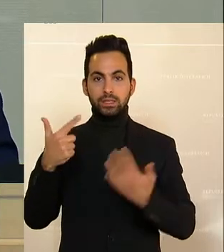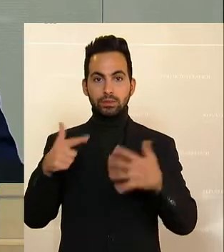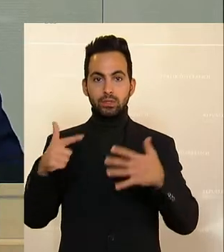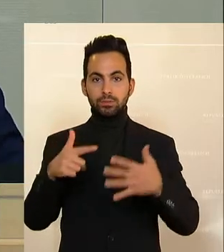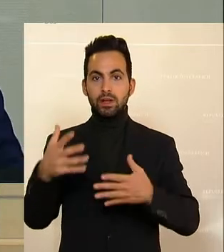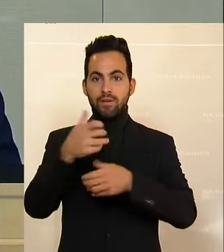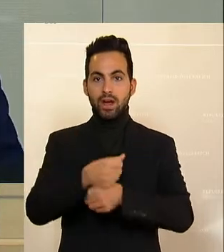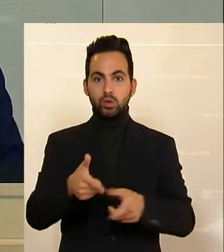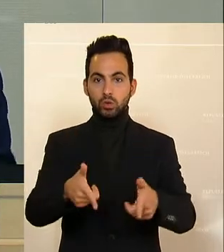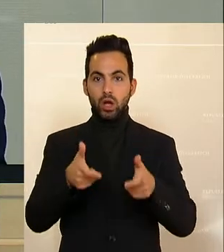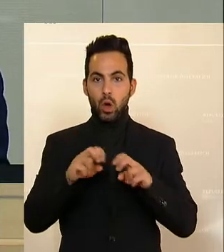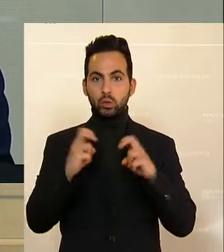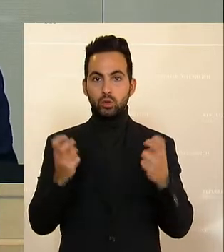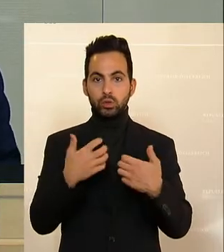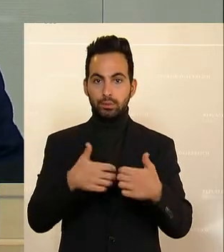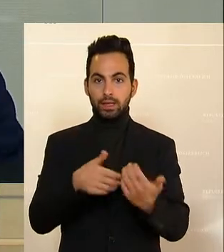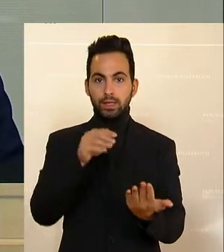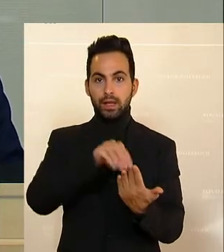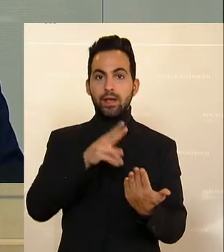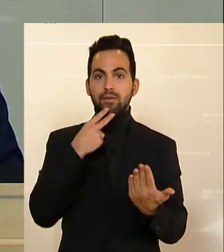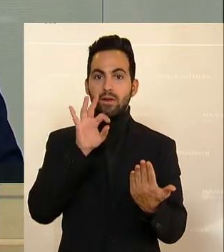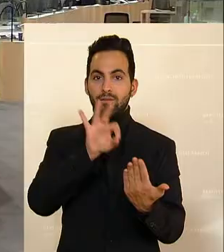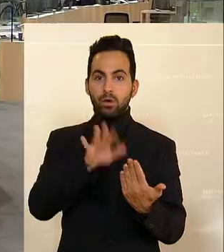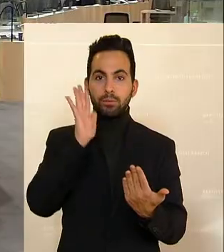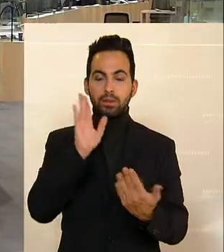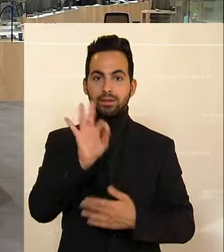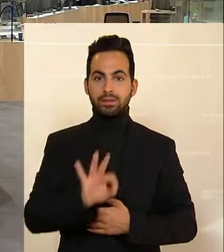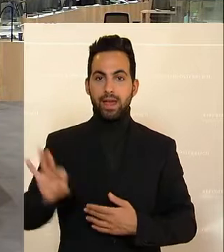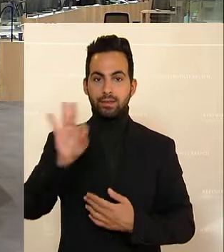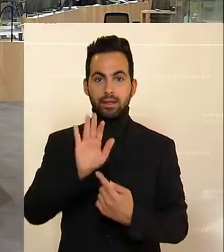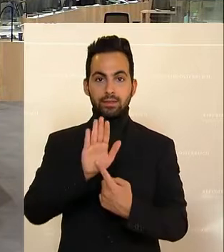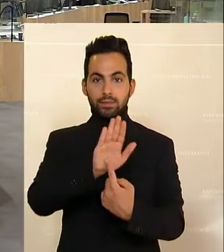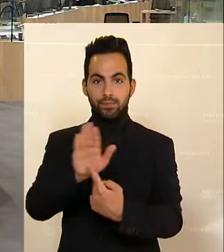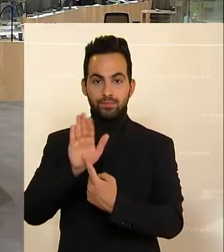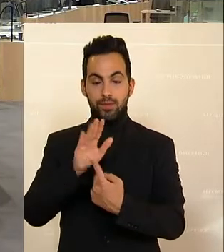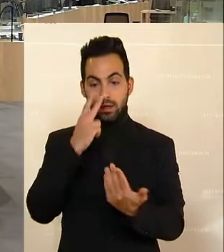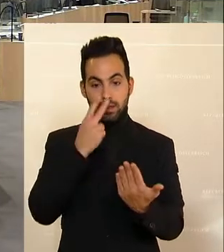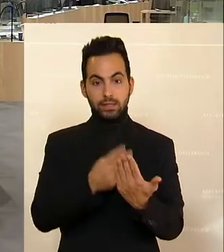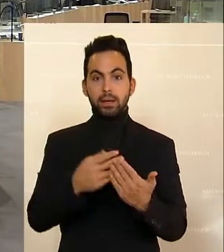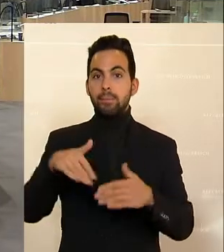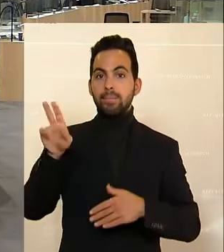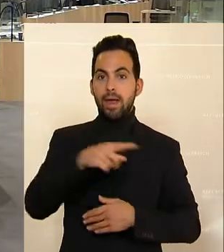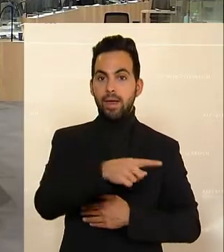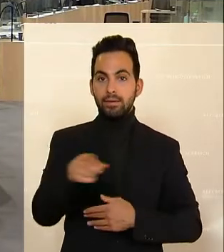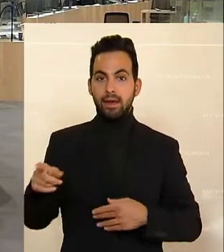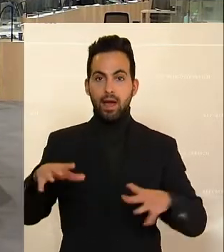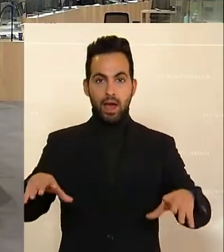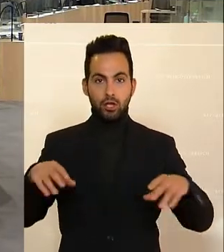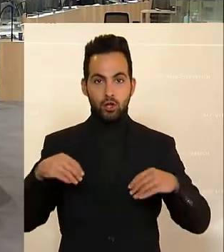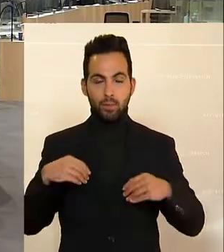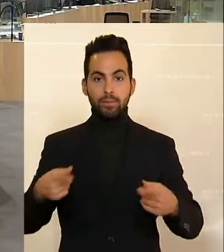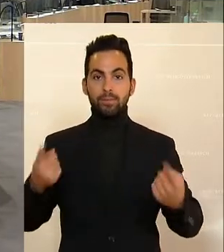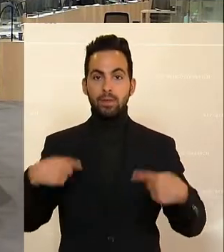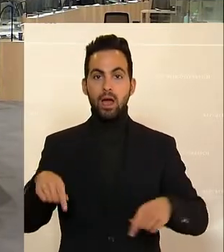der Fassung des Ausschussberichts. Wer spricht sich dafür aus, den bitte ich um ein Zeichen. Das ist mit Mehrheit so angenommen.